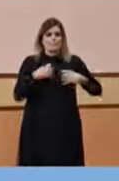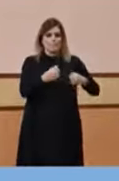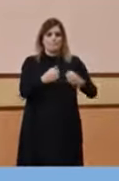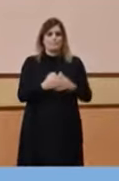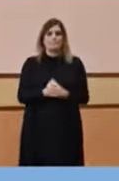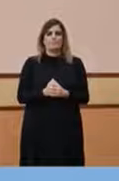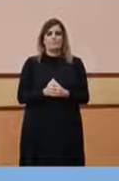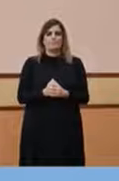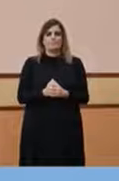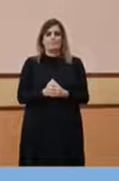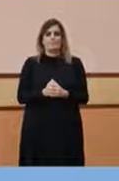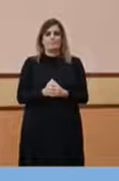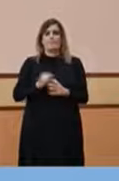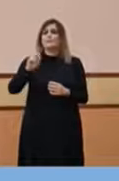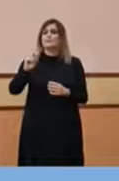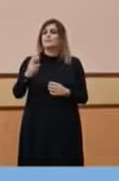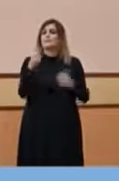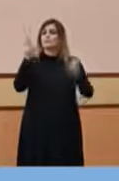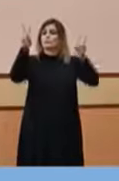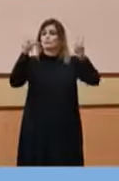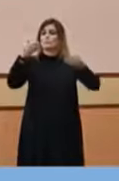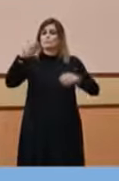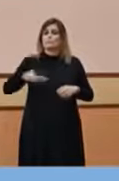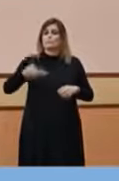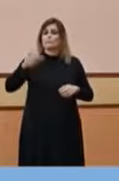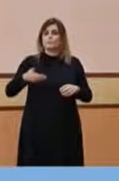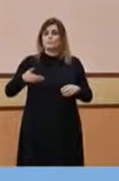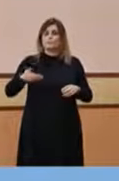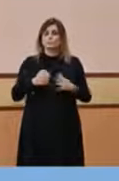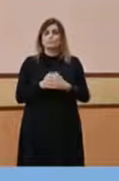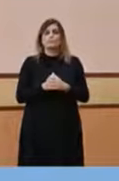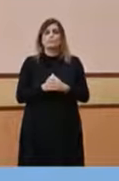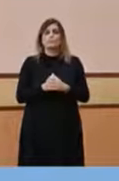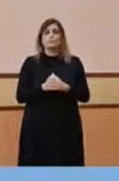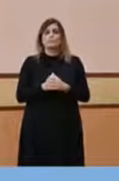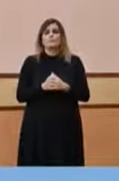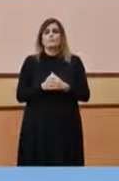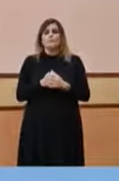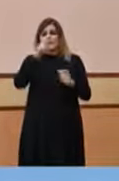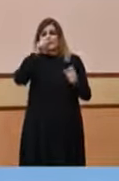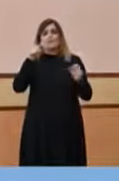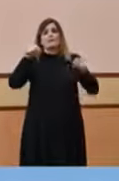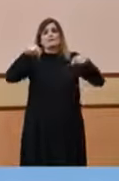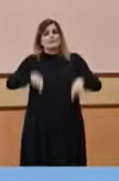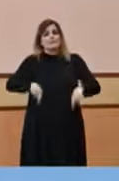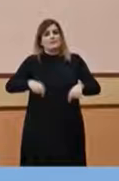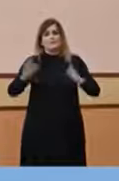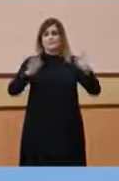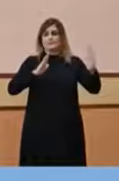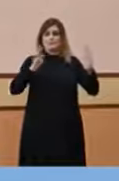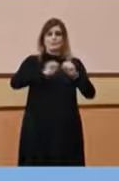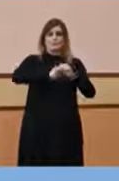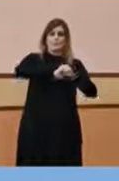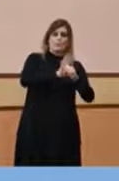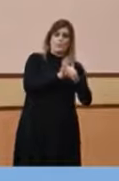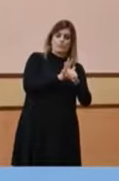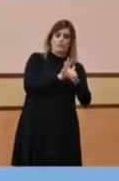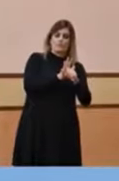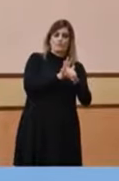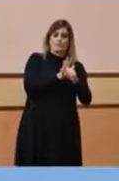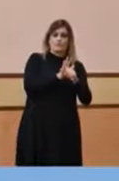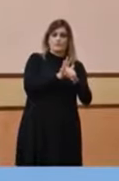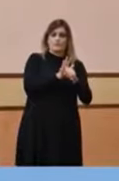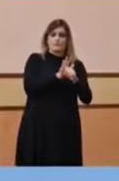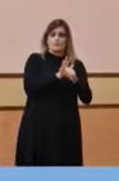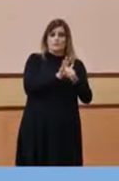primer element a ressaltar. El segon, com també s'ha avançat, és que en guany, en pandèmia i buscant i